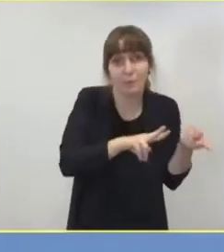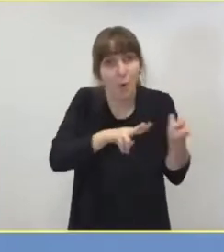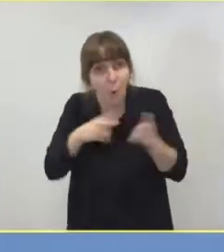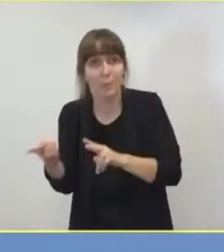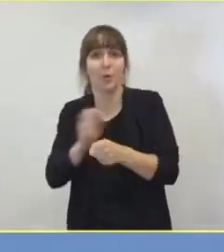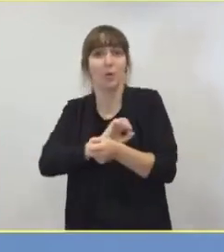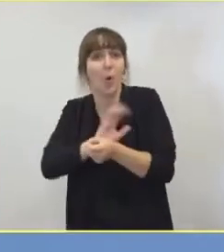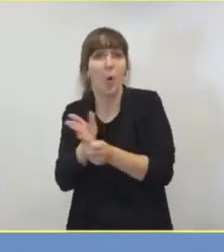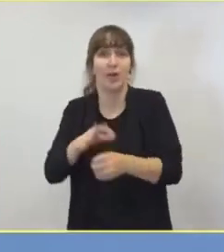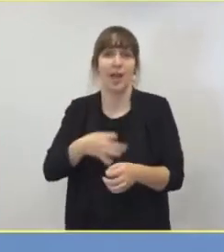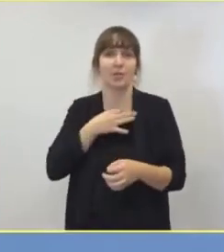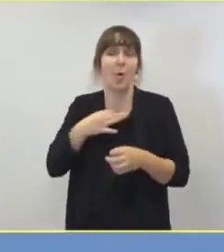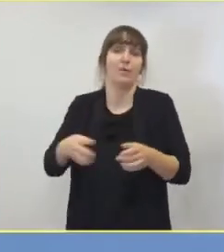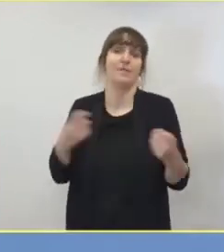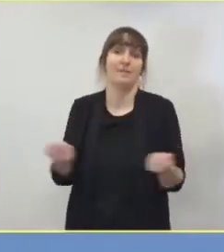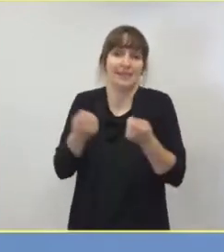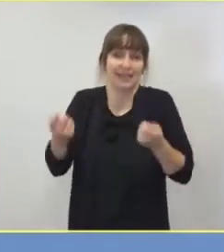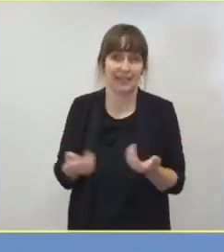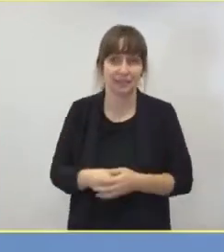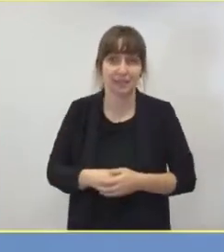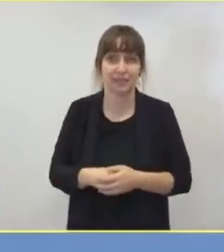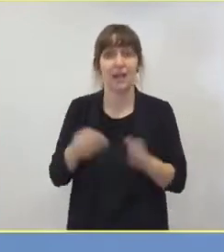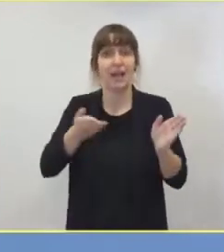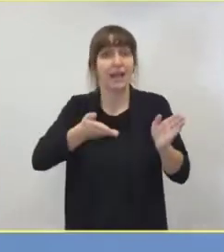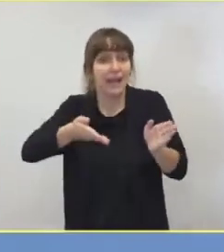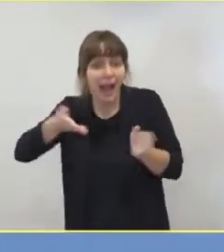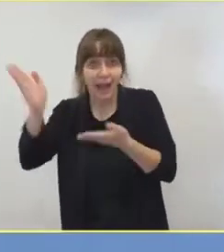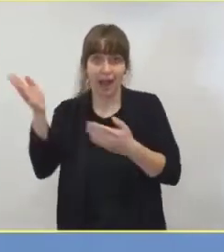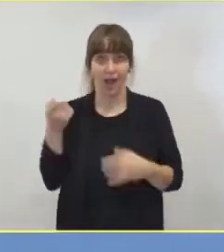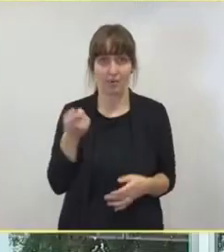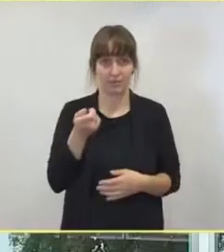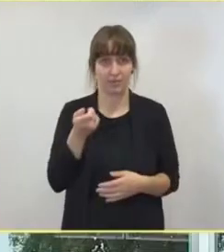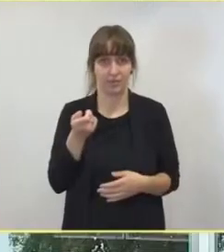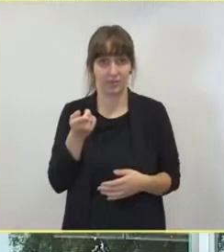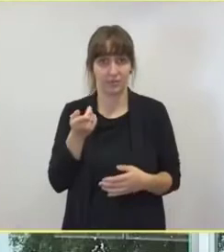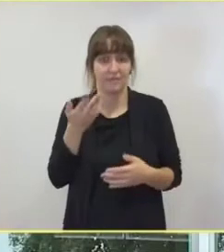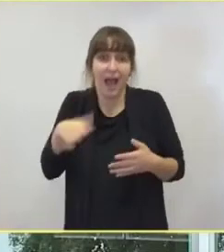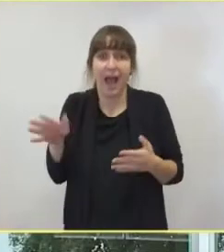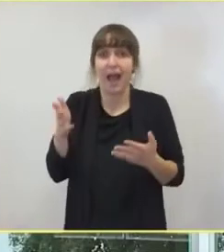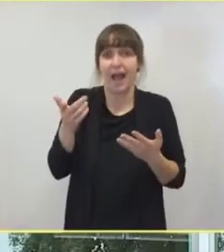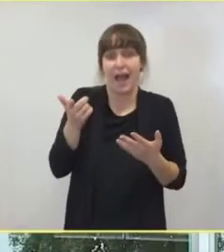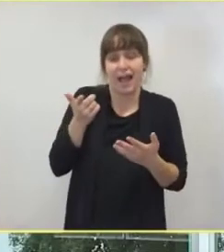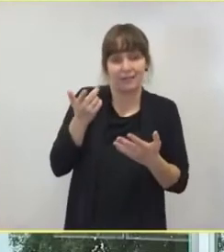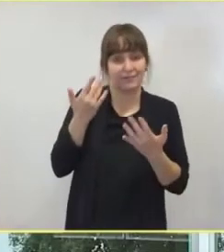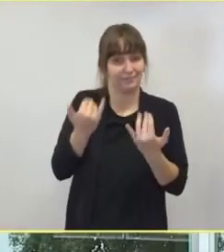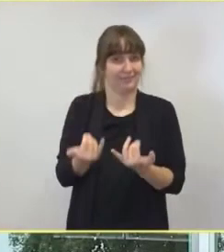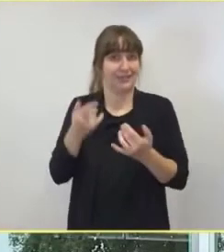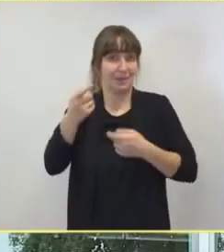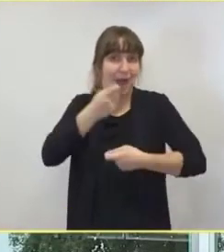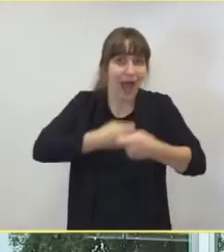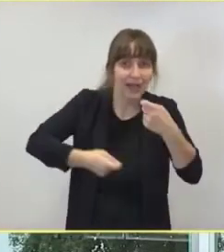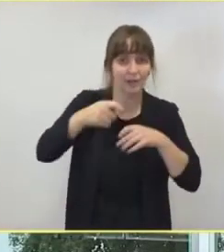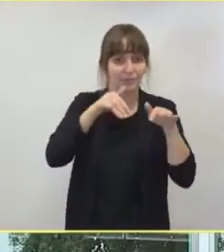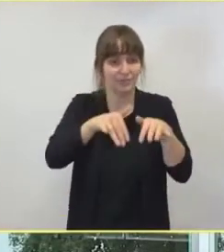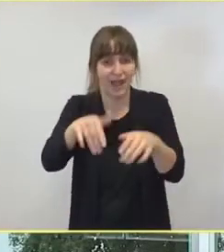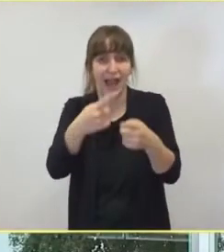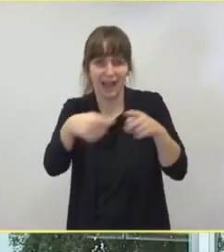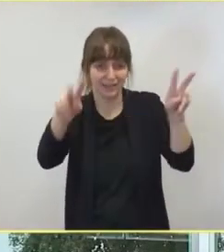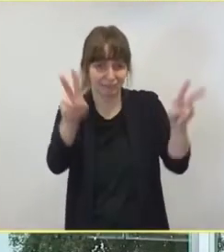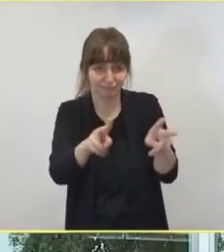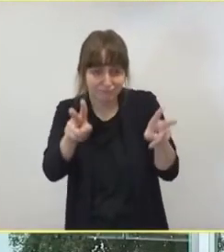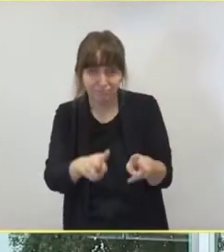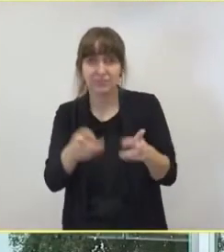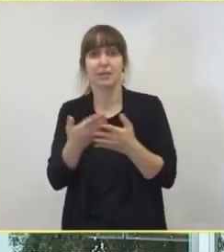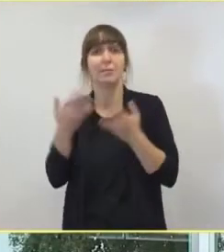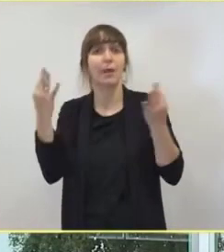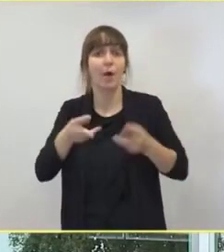Krankenhäusern werden keine finanziellen Kompensationen bei aus unserer Sicht notwendigen Reduktionen der Behandlungsfälle zugesichert.